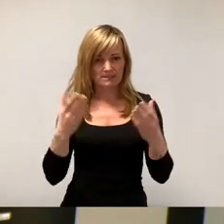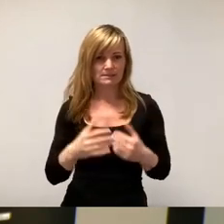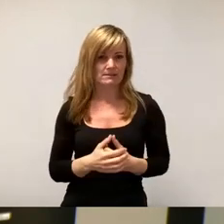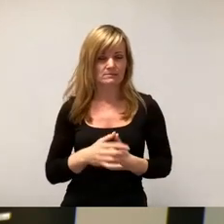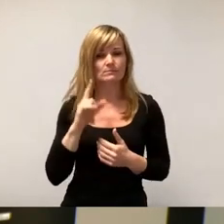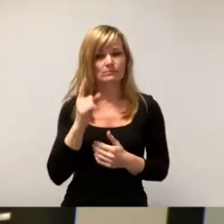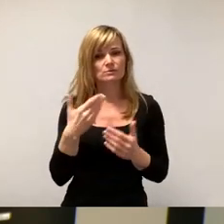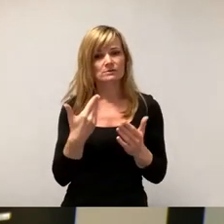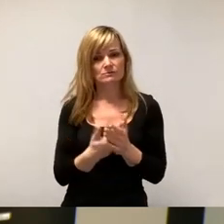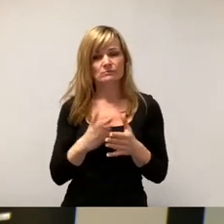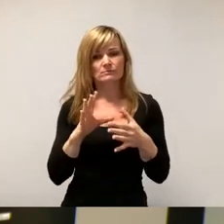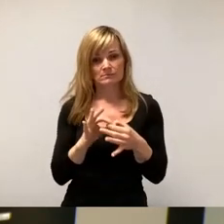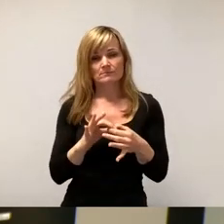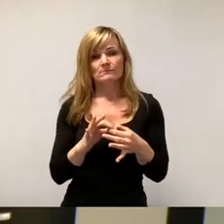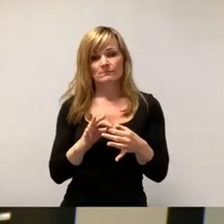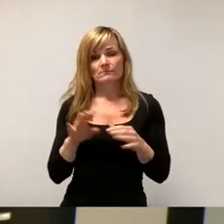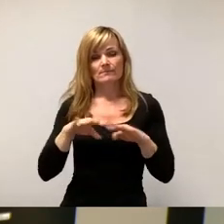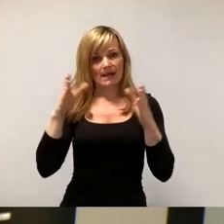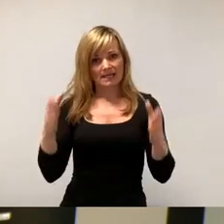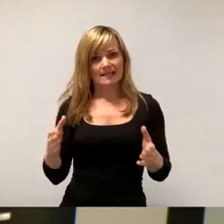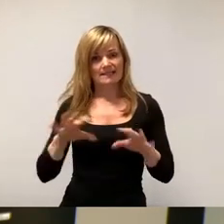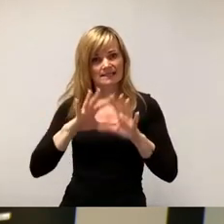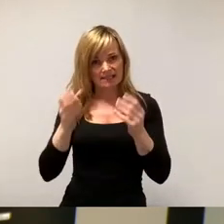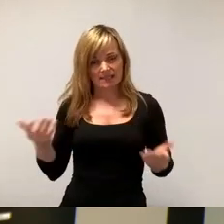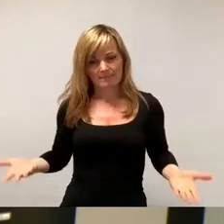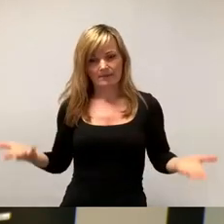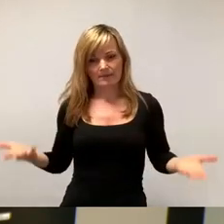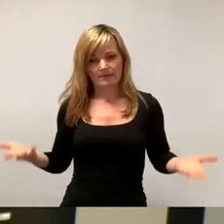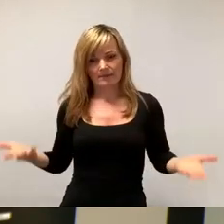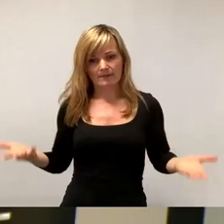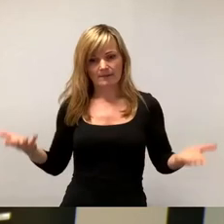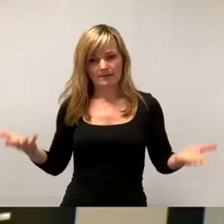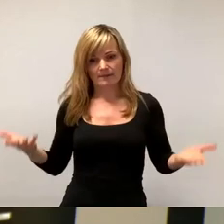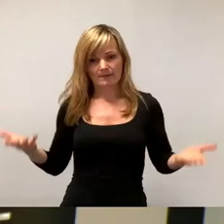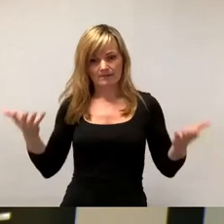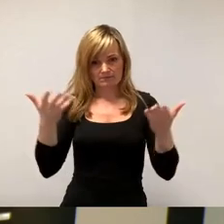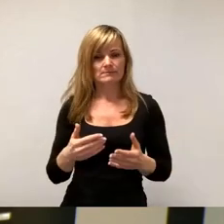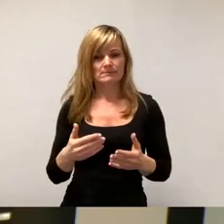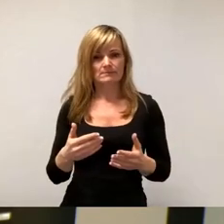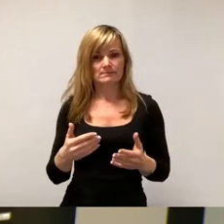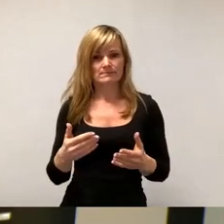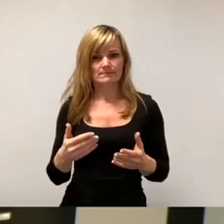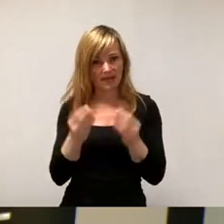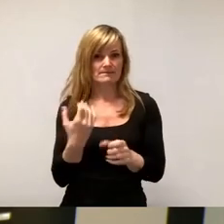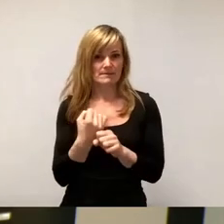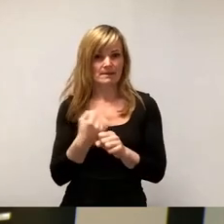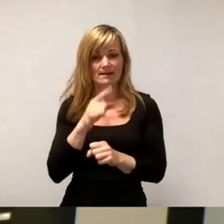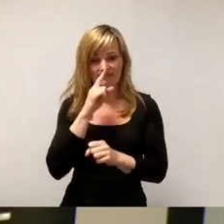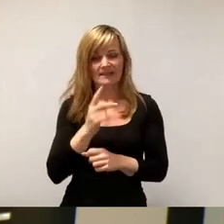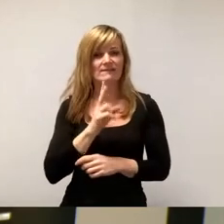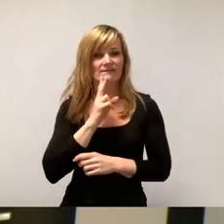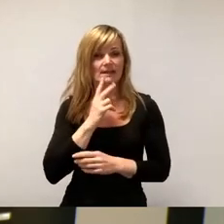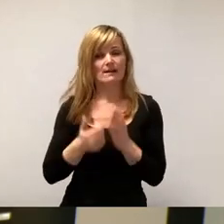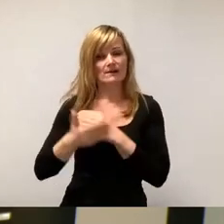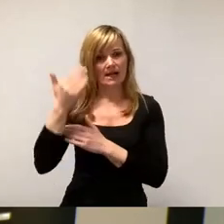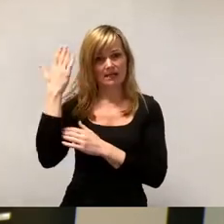solche Sachen im Paket hier vorgetragen werden. Das heißt, Fehler, die in der Vergangenheit gemacht werden, da muss ein Riegel vorgeschoben werden mit